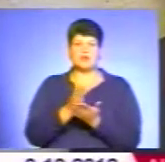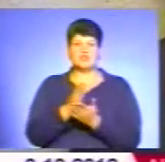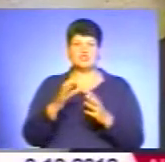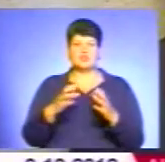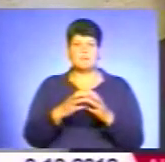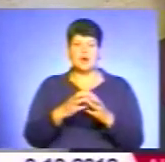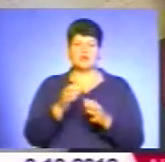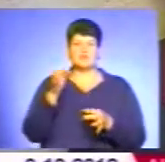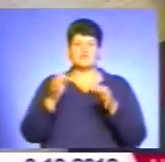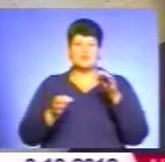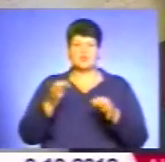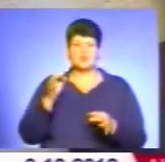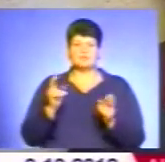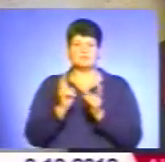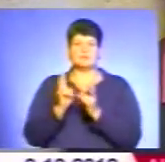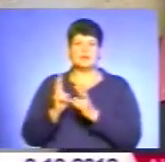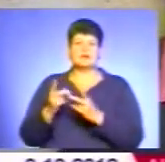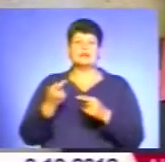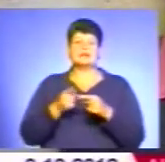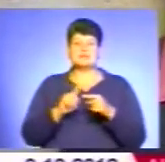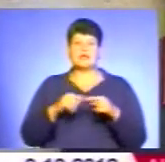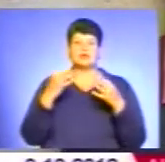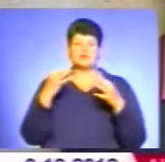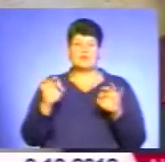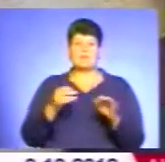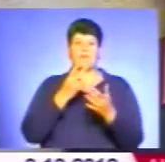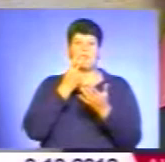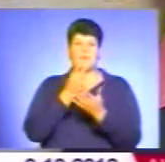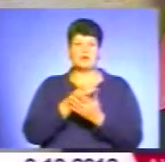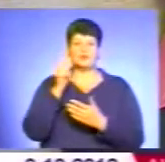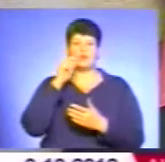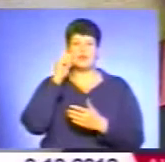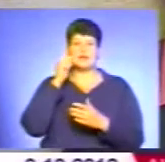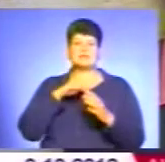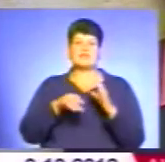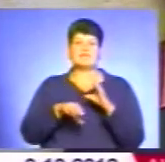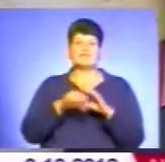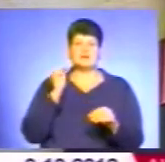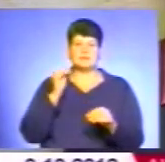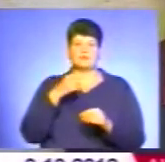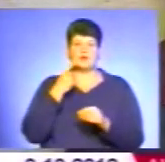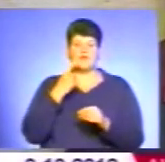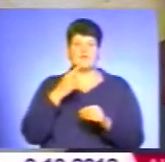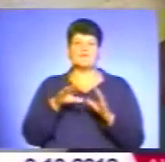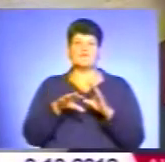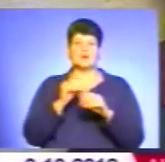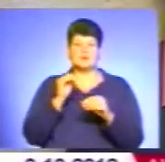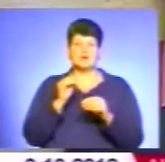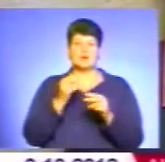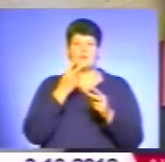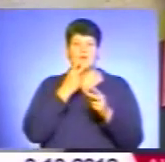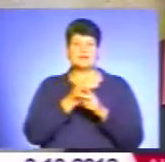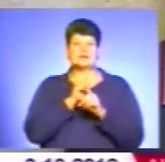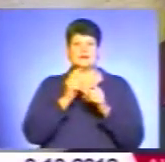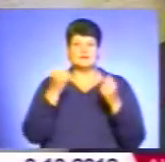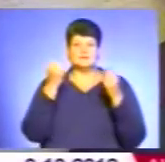Тобто це дозволяє їм побачити наразі український вибір, як ми називаємо цей захід, тобто вибори, не тільки з позиції